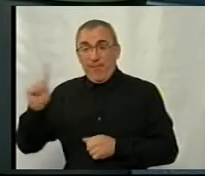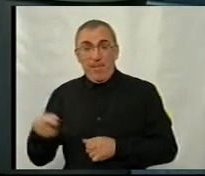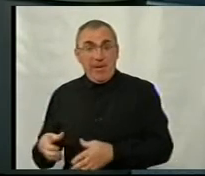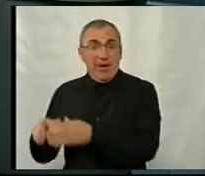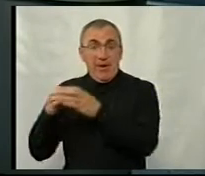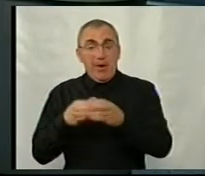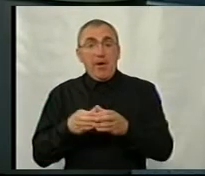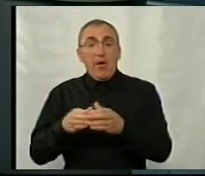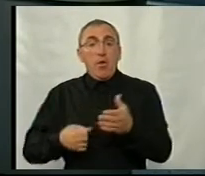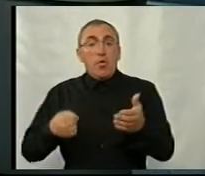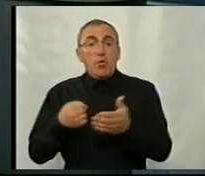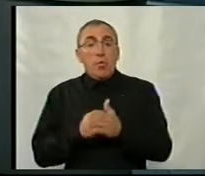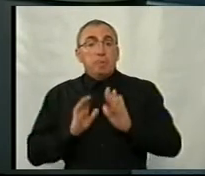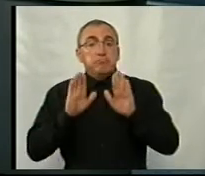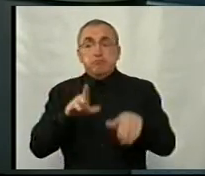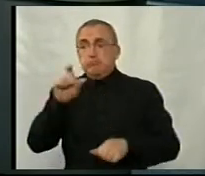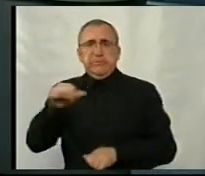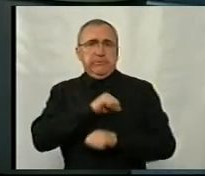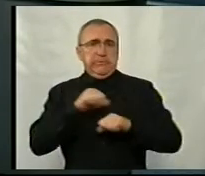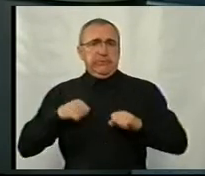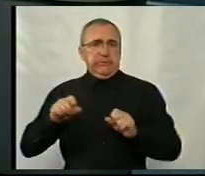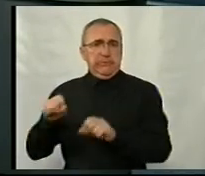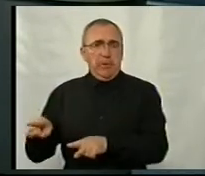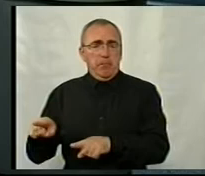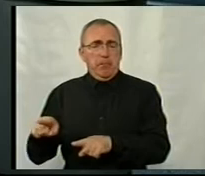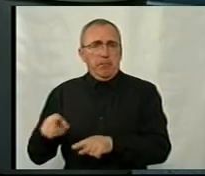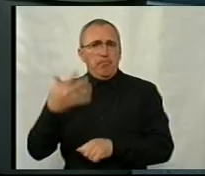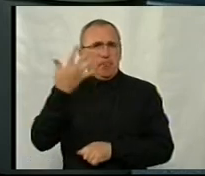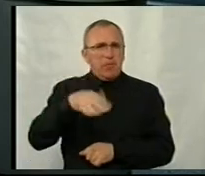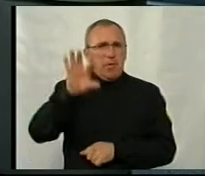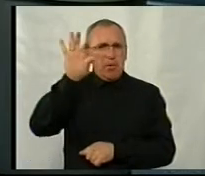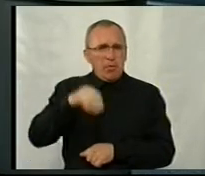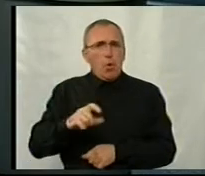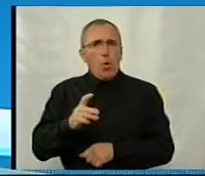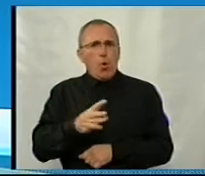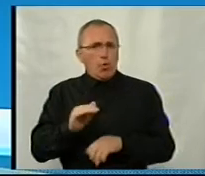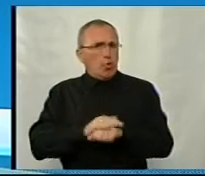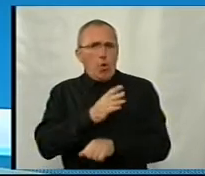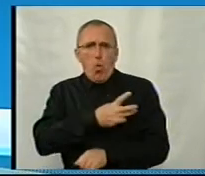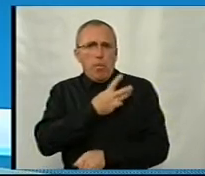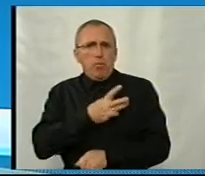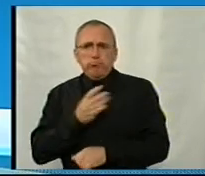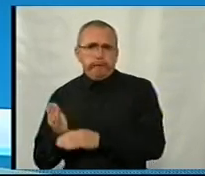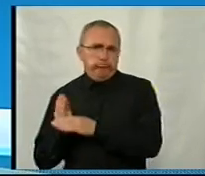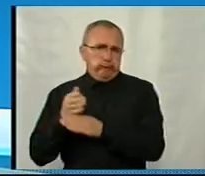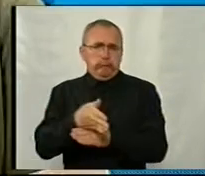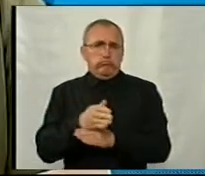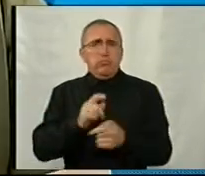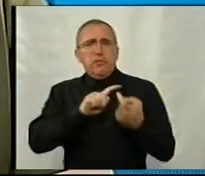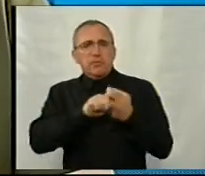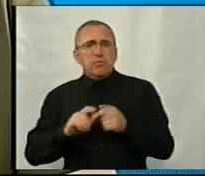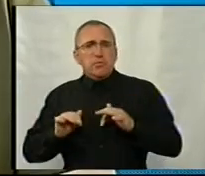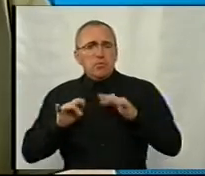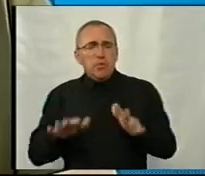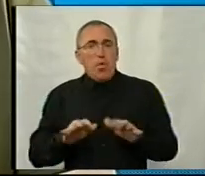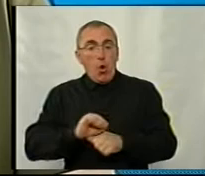з'явилися до військоматів самі. Тобто давайте перефразуємо саму фразу. 50% добровільно з'явилися? Добровільно з'явилися. В зв'язку з заходами